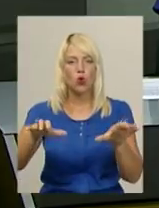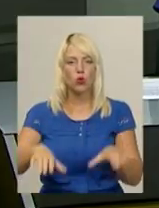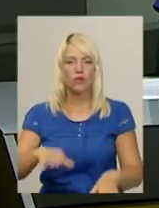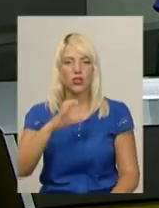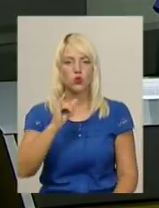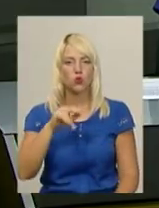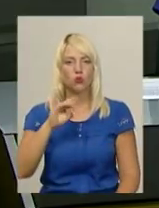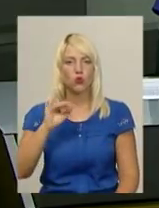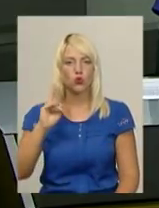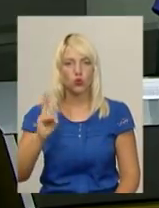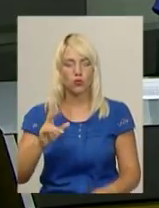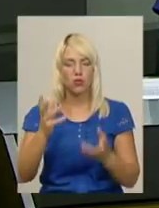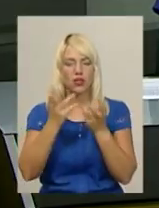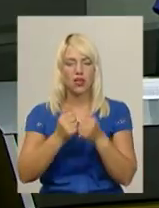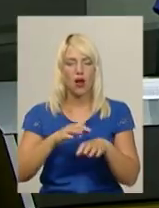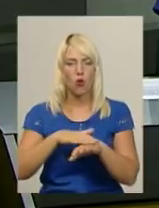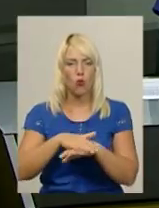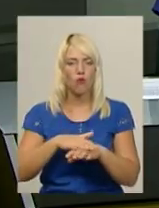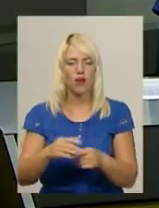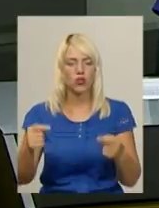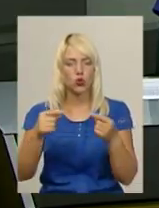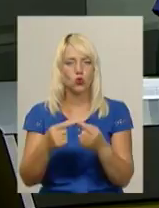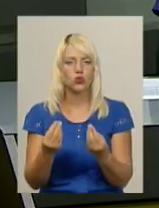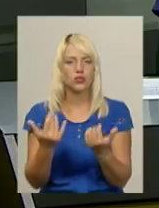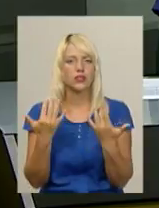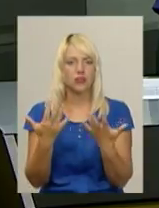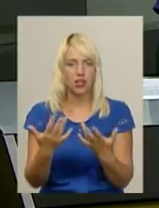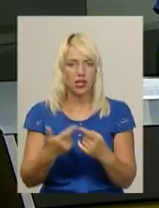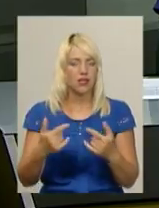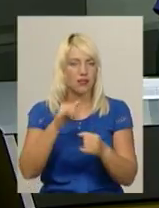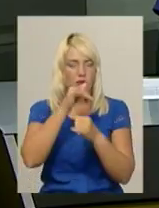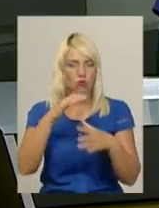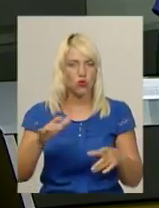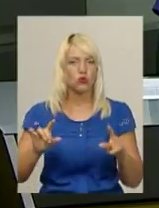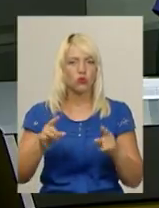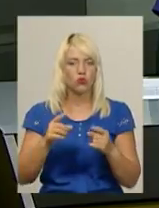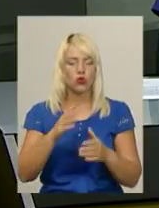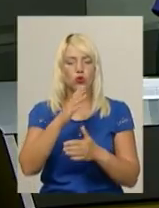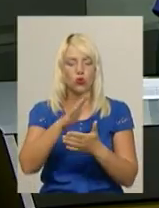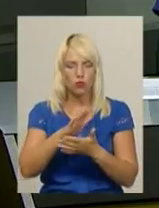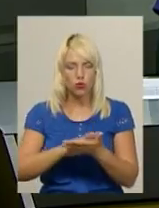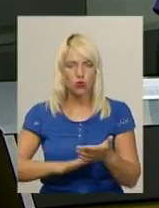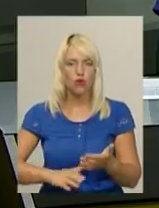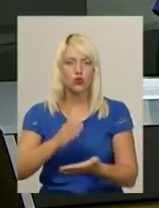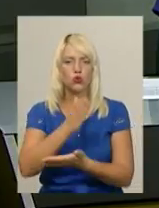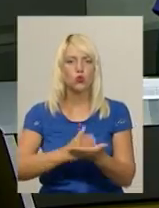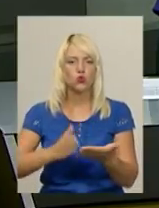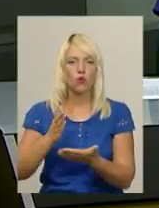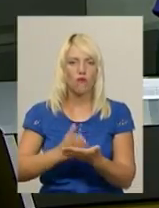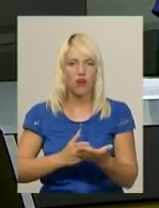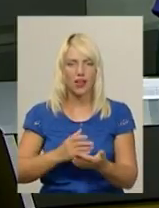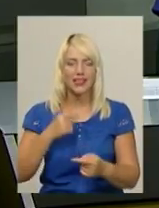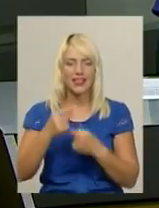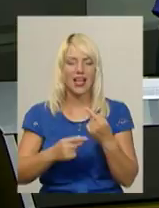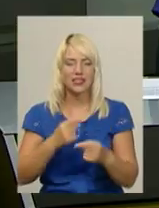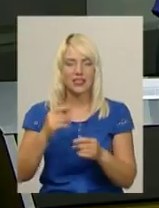Супрунюк. Підрахувати точну суму коштів поки не можуть, каже посадовець. Адже і досі усувають наслідки негоди і встановлюють обсяги